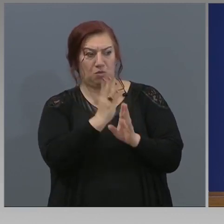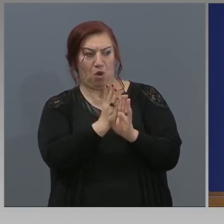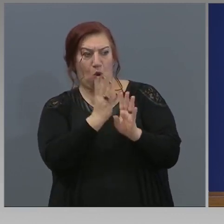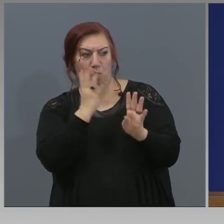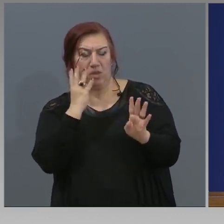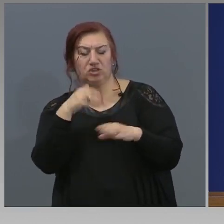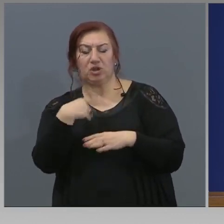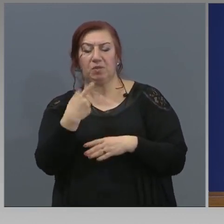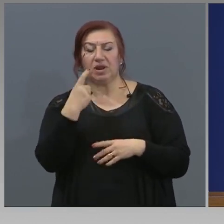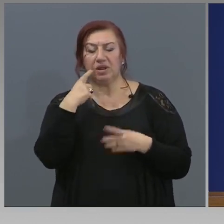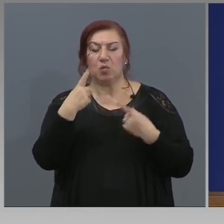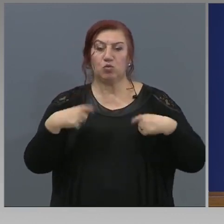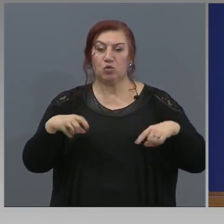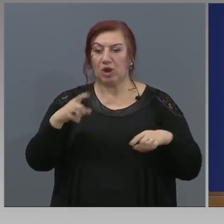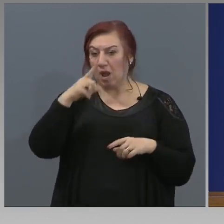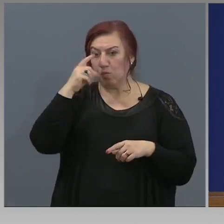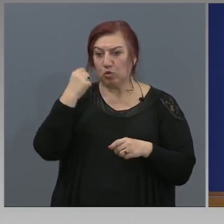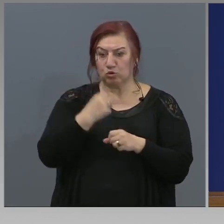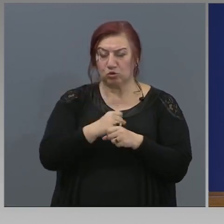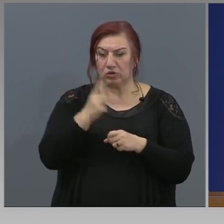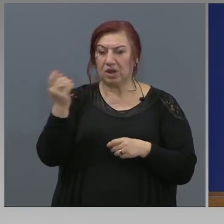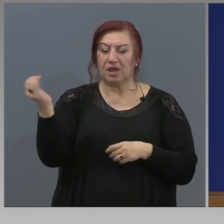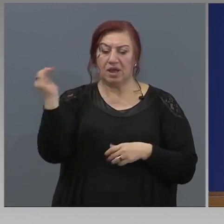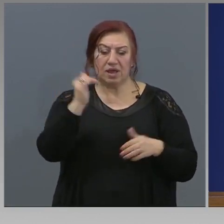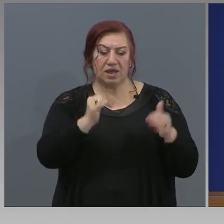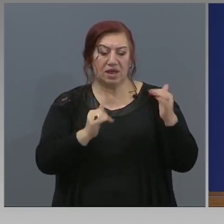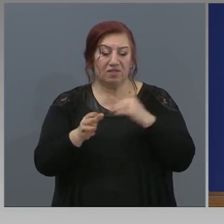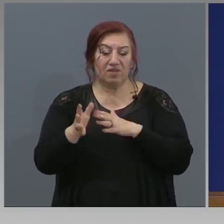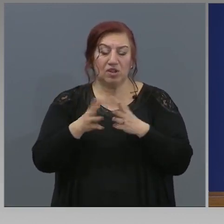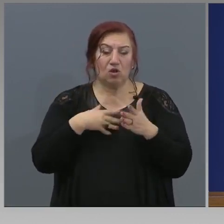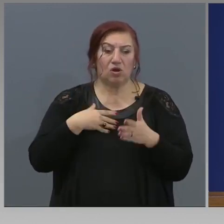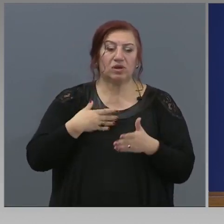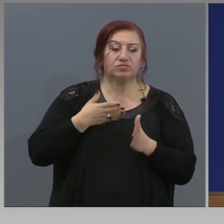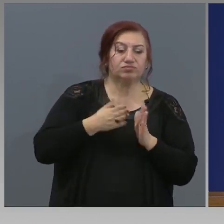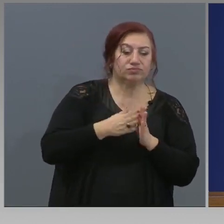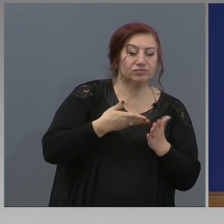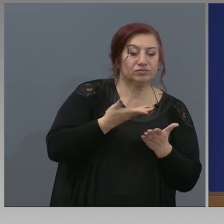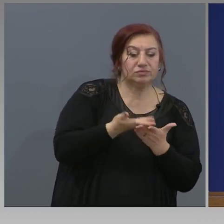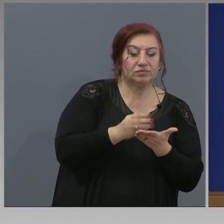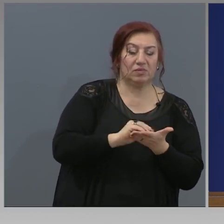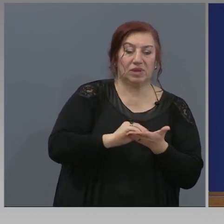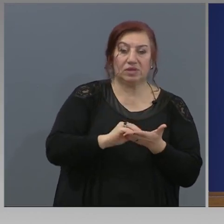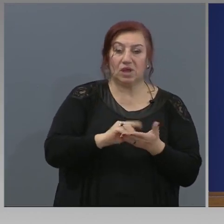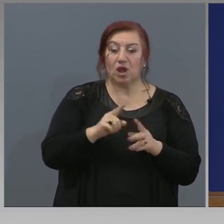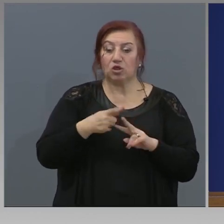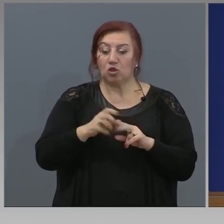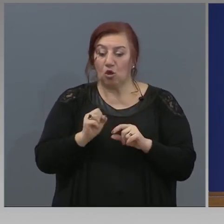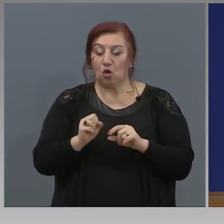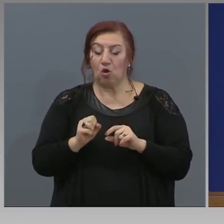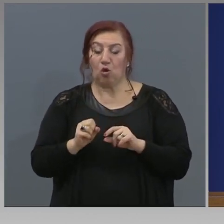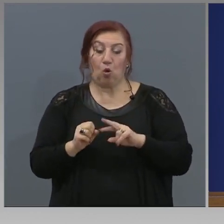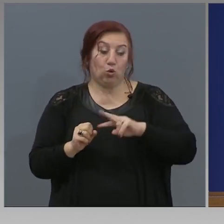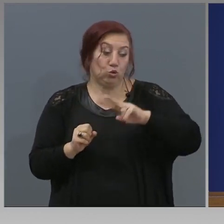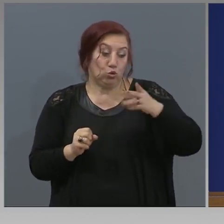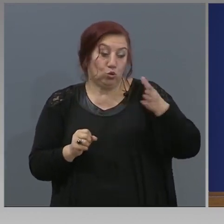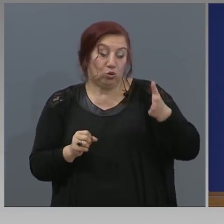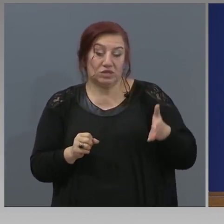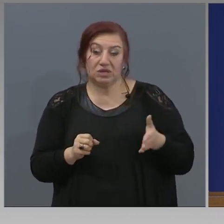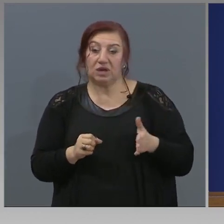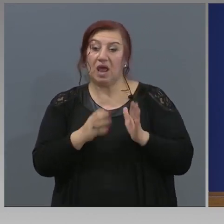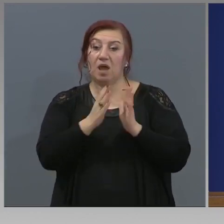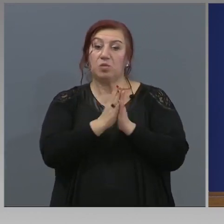бюрата по труда, на които идват хора да се регистрират, но пък съответно от другата страна призувават за